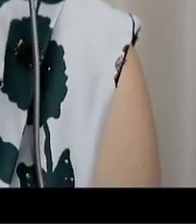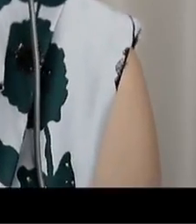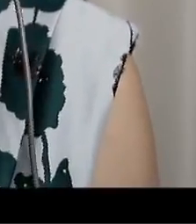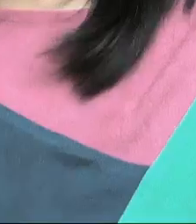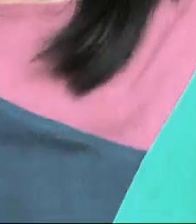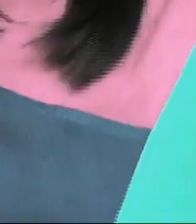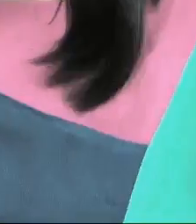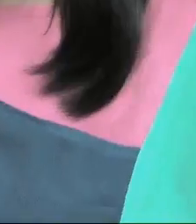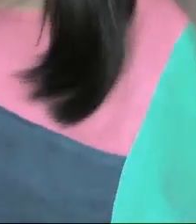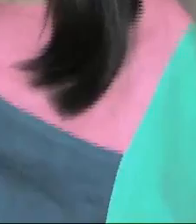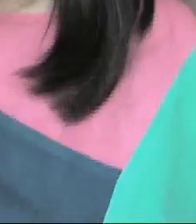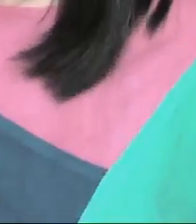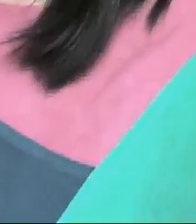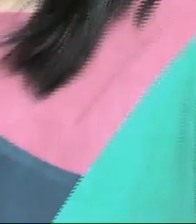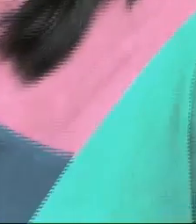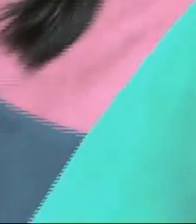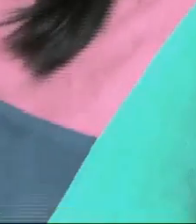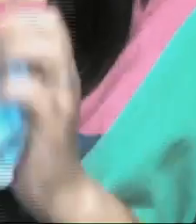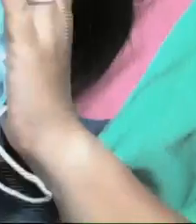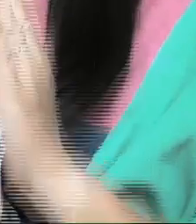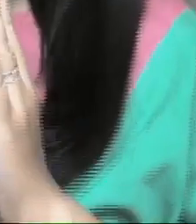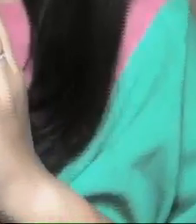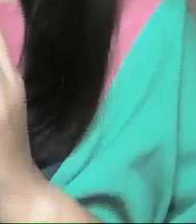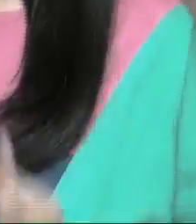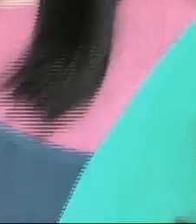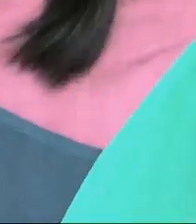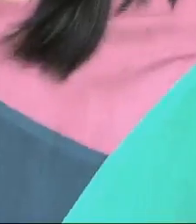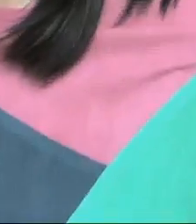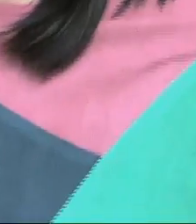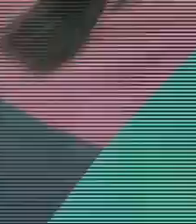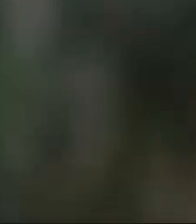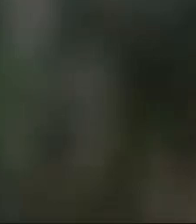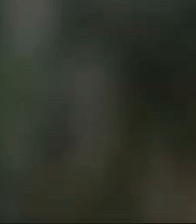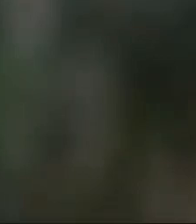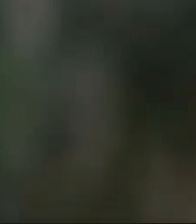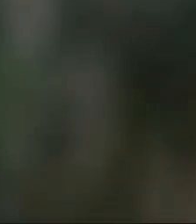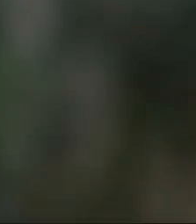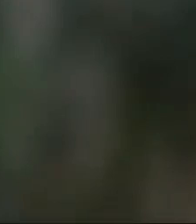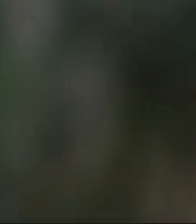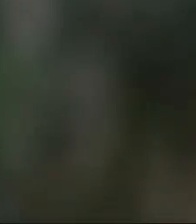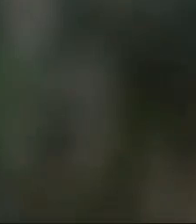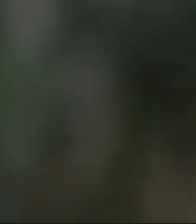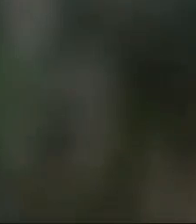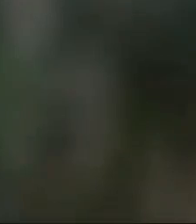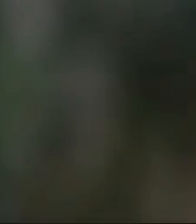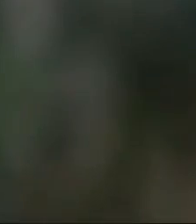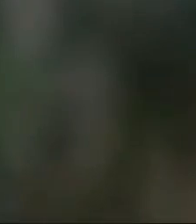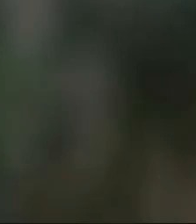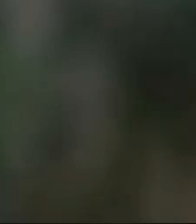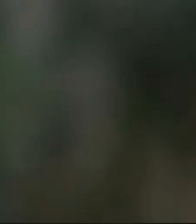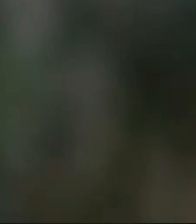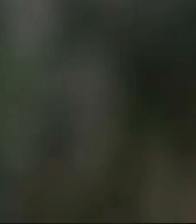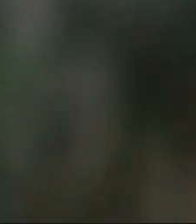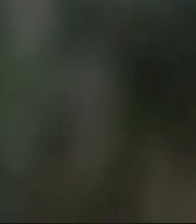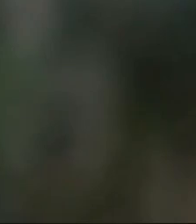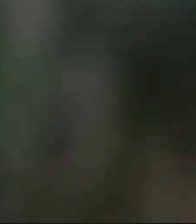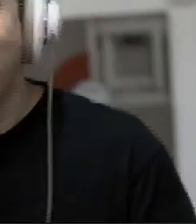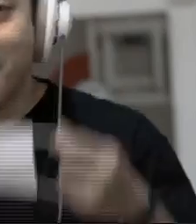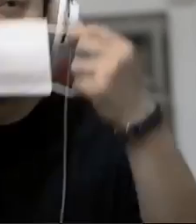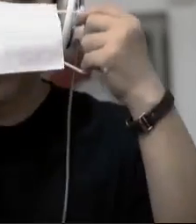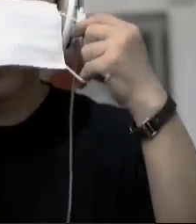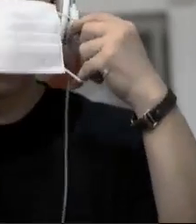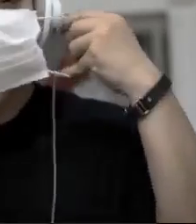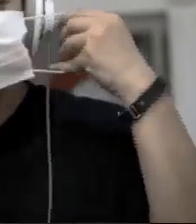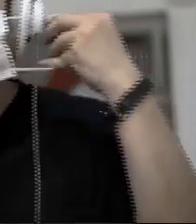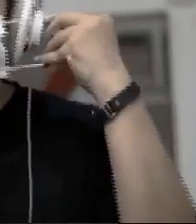Sampai jumpa di video